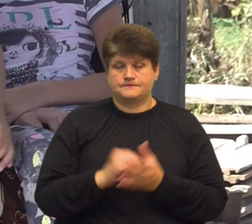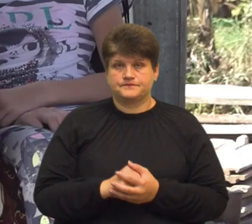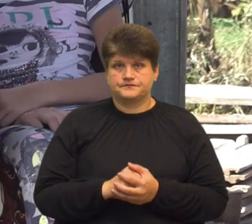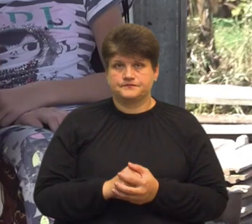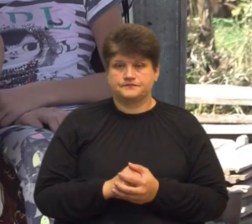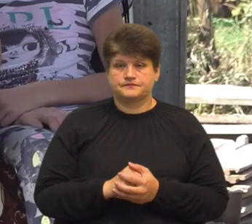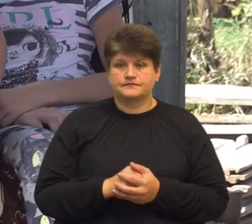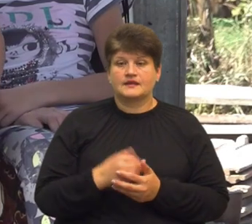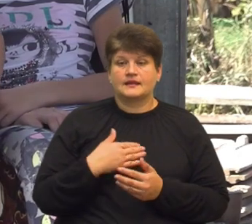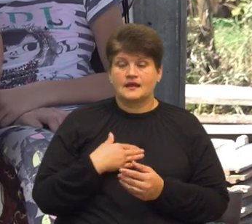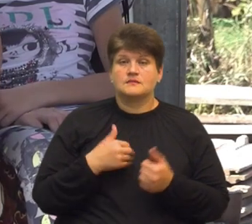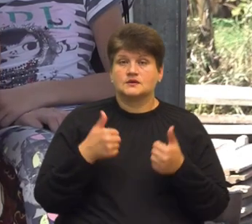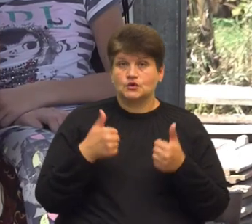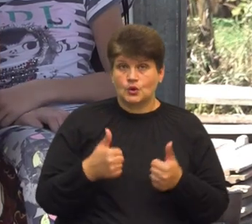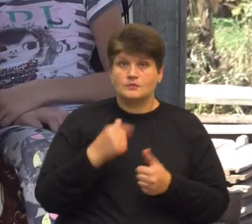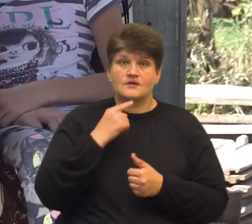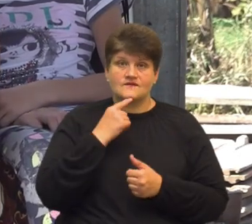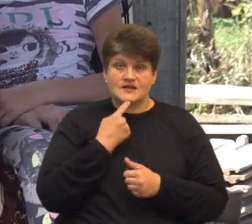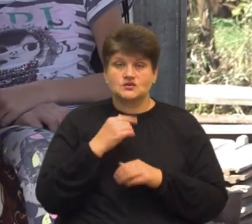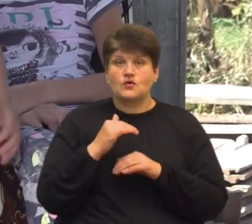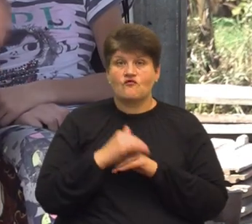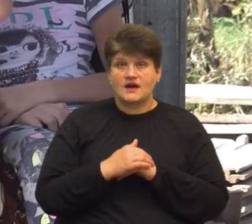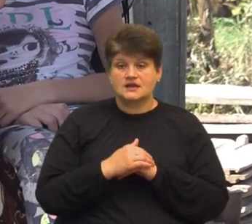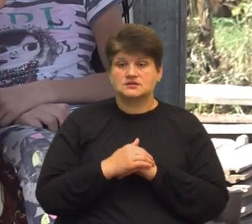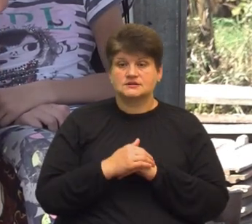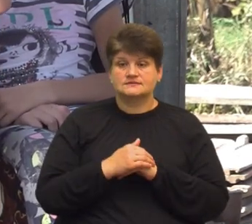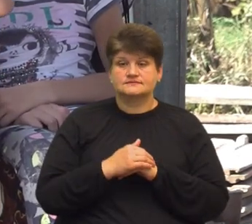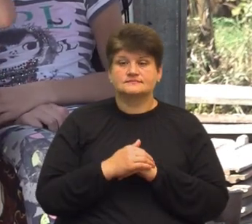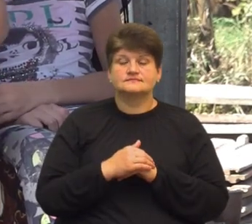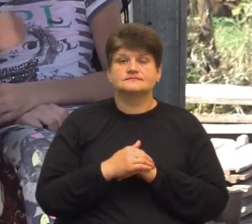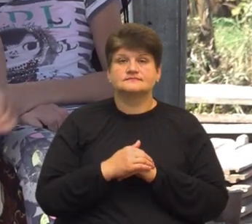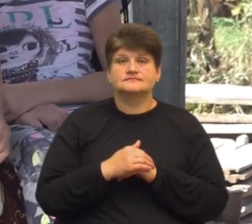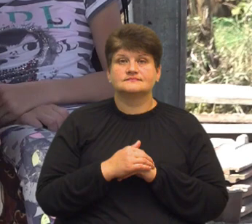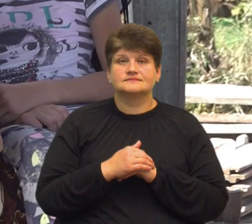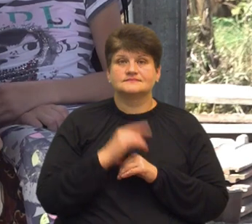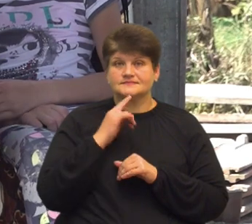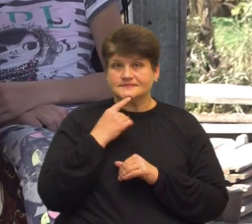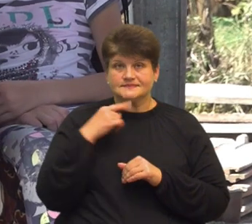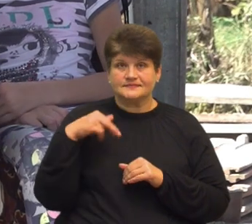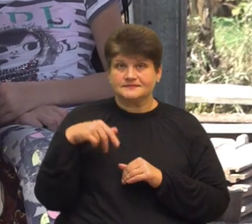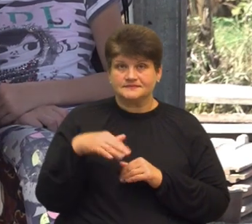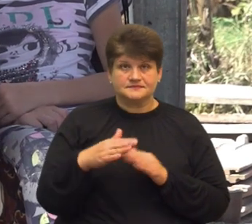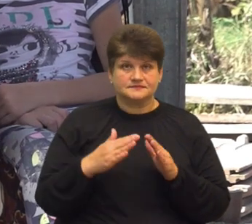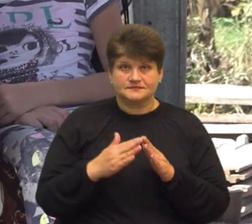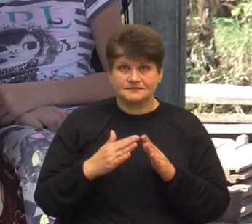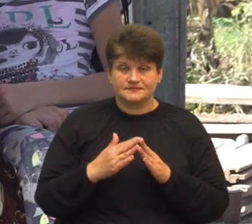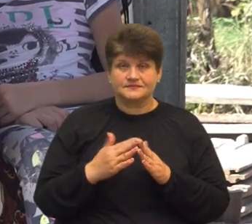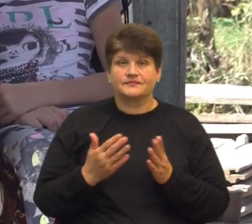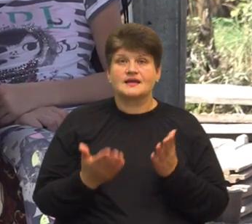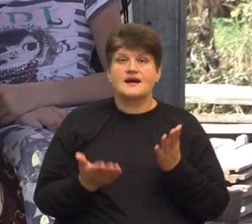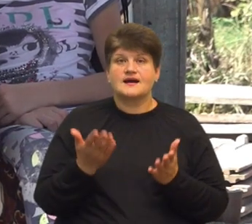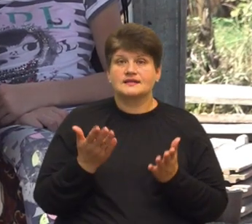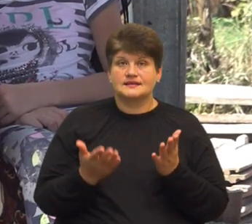добре, важко, ввечері, ледво там йдемо додому, йдемо до хати, але